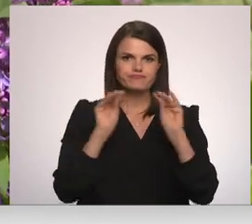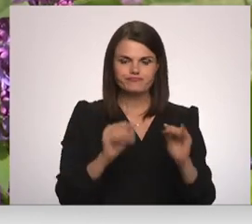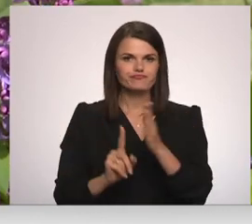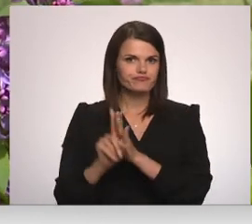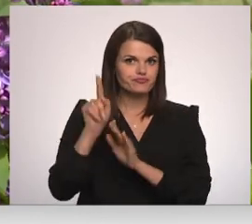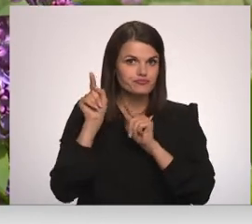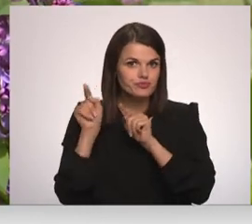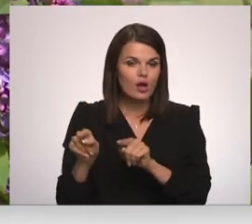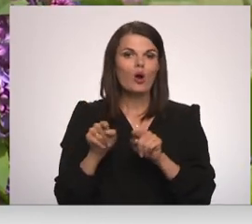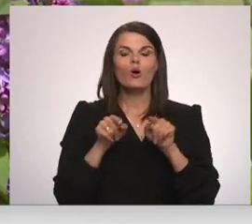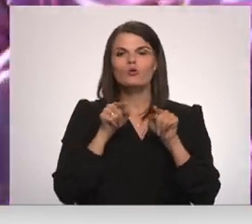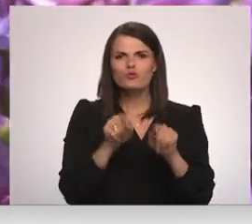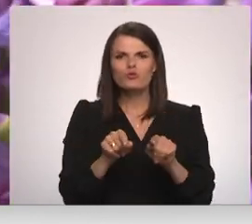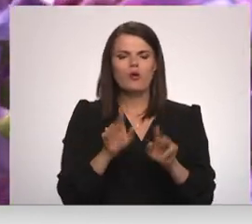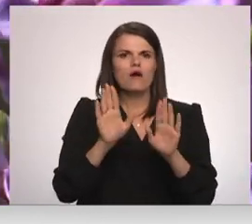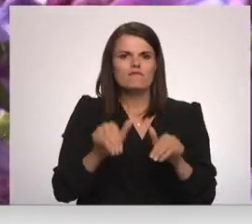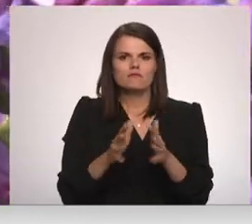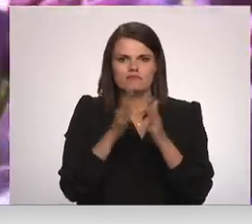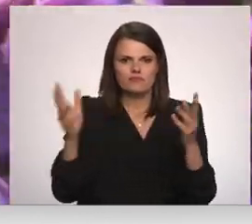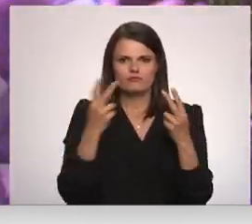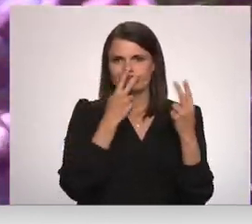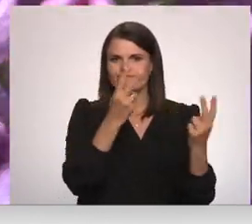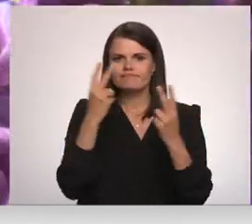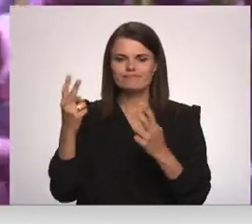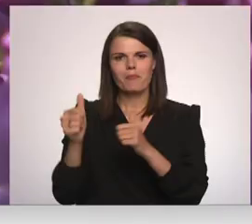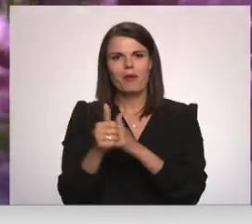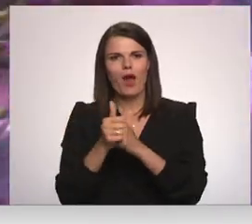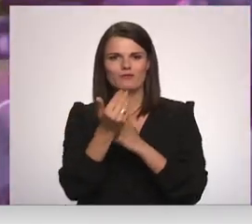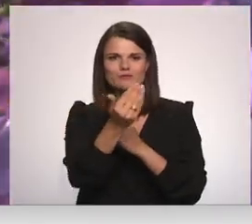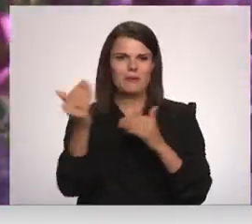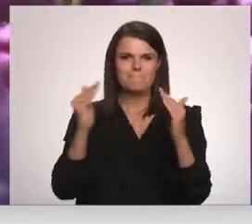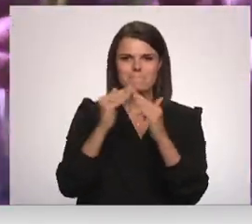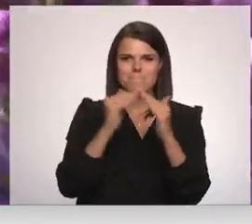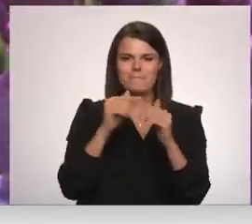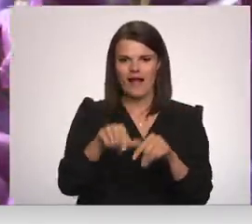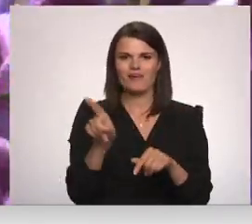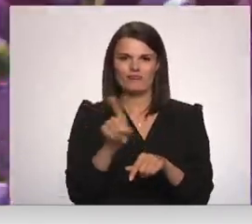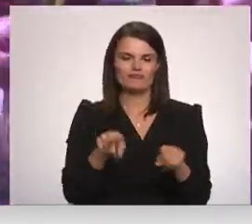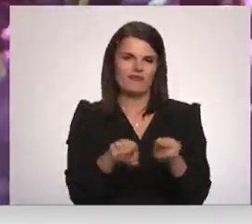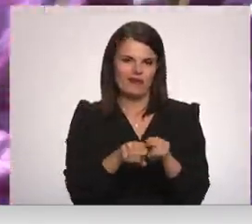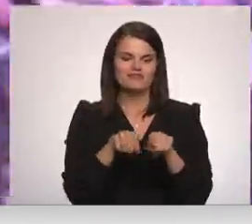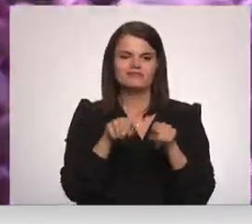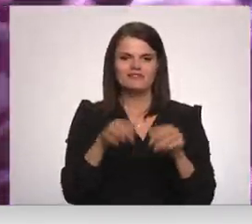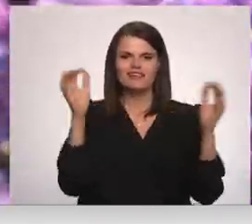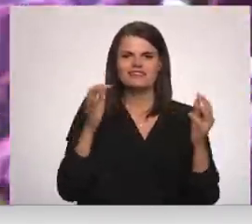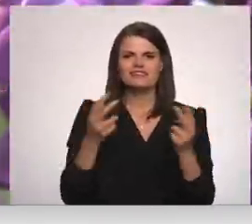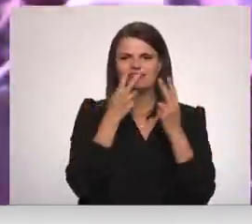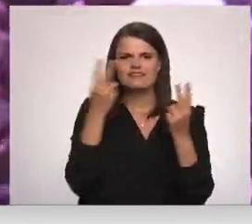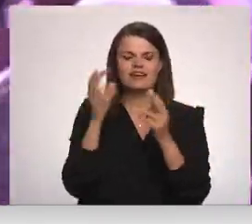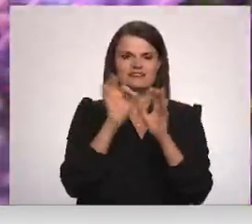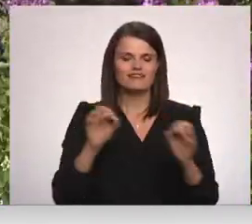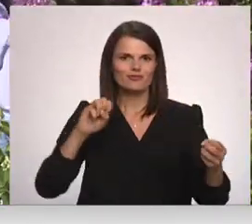un to jūs ļoti daudz esat piedzīvojuši kaut kur pie savām mājām. Ceriņiem noteikti izskatās skaisti tie